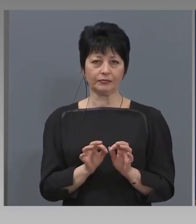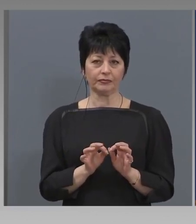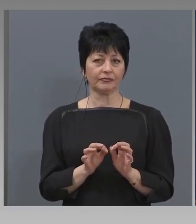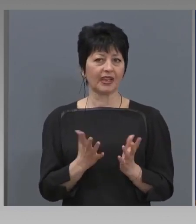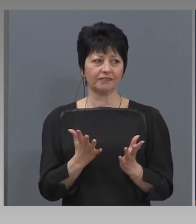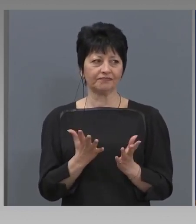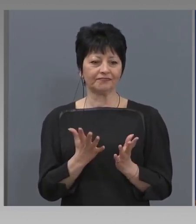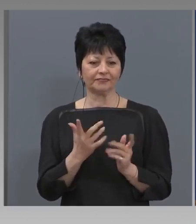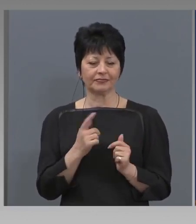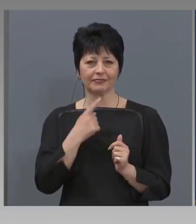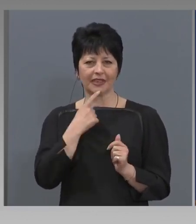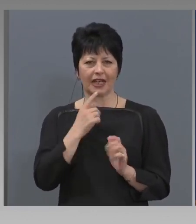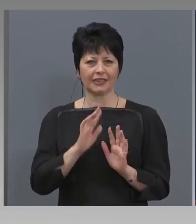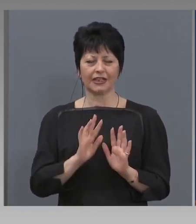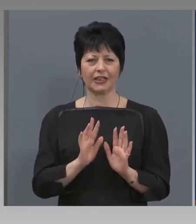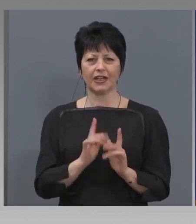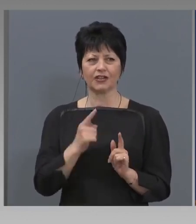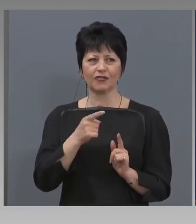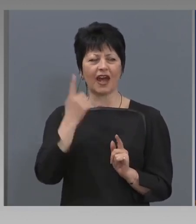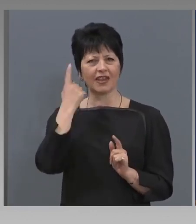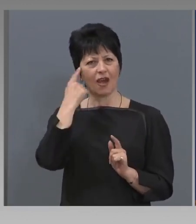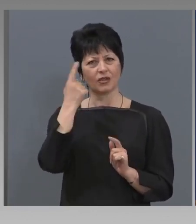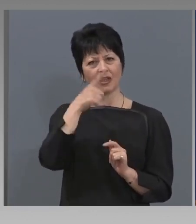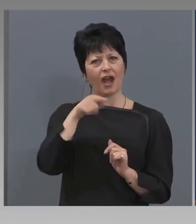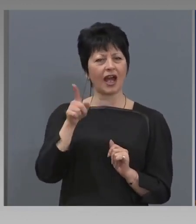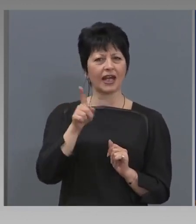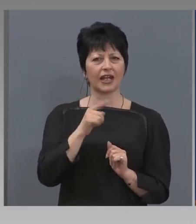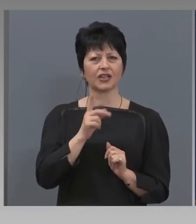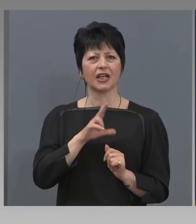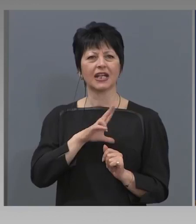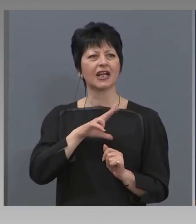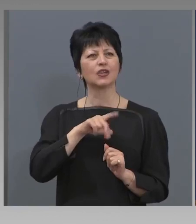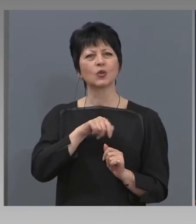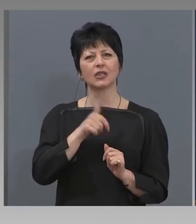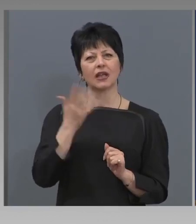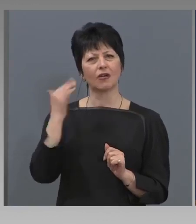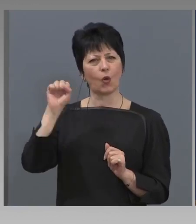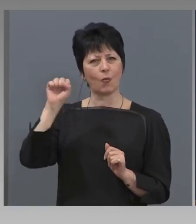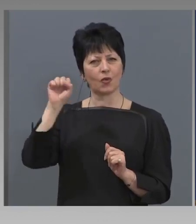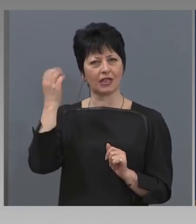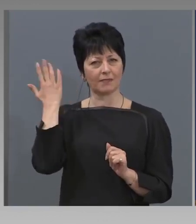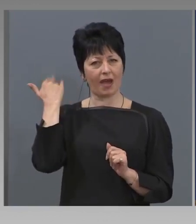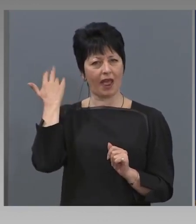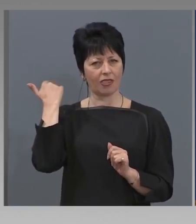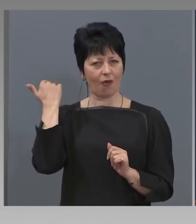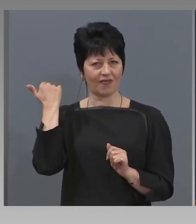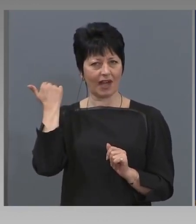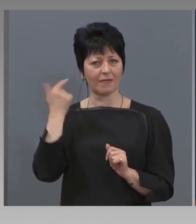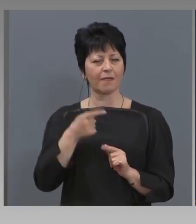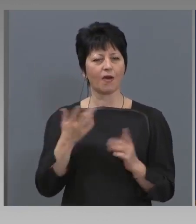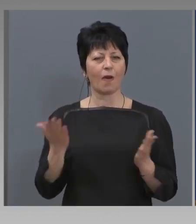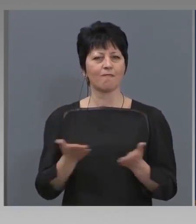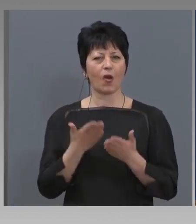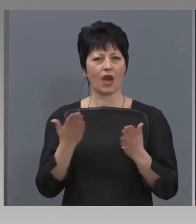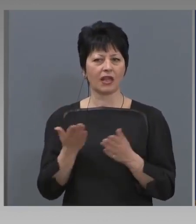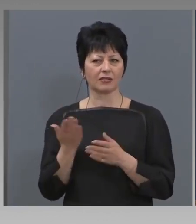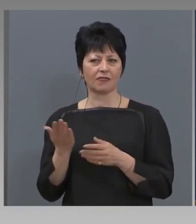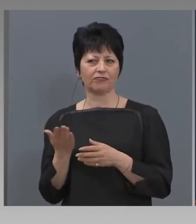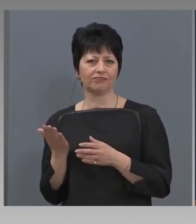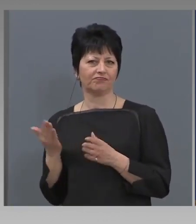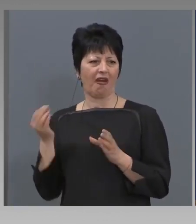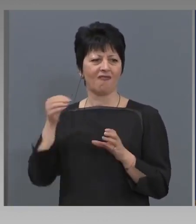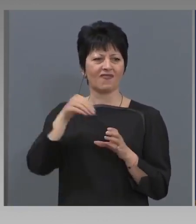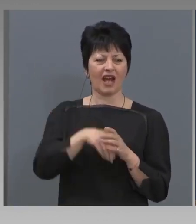как да ги кажа? Това е една от грешката на социализма едно време. Защото е било по-лесно, вкари ги в гета